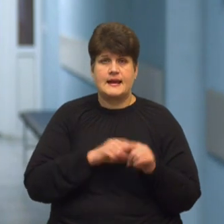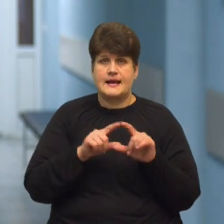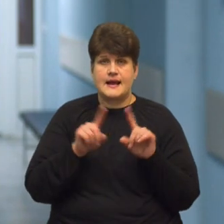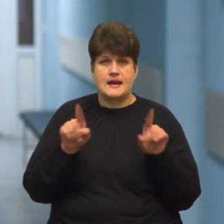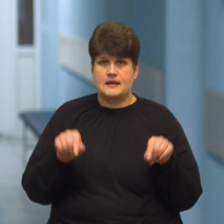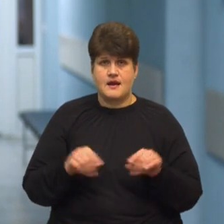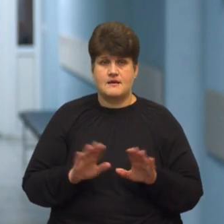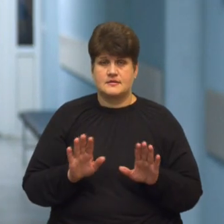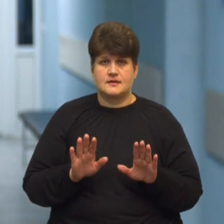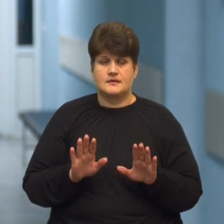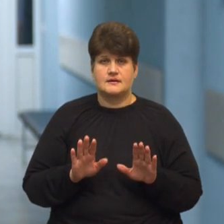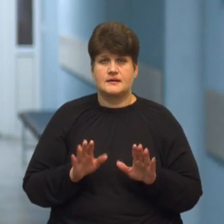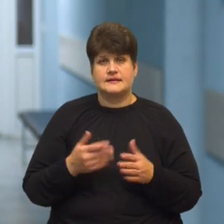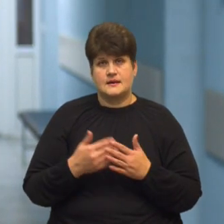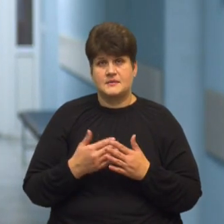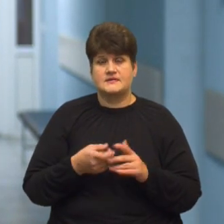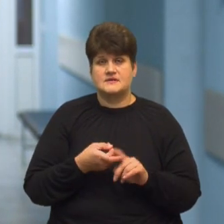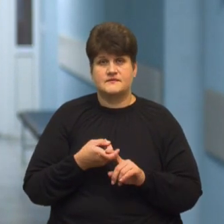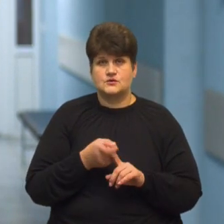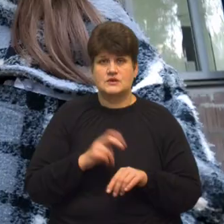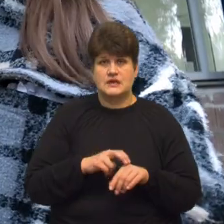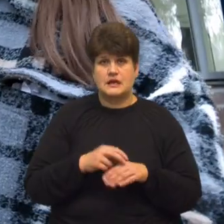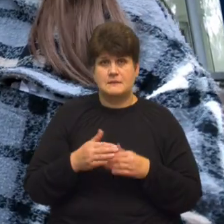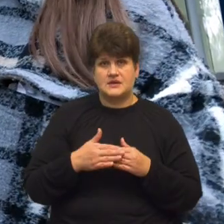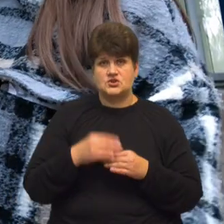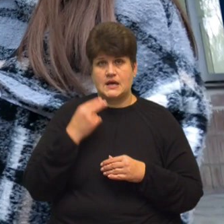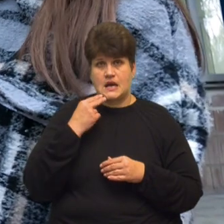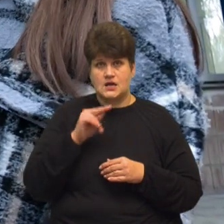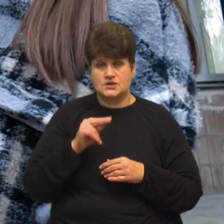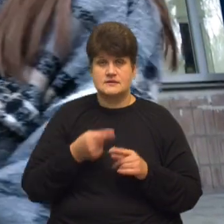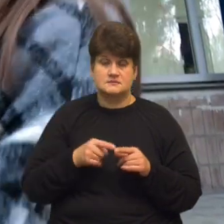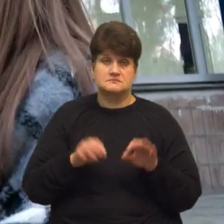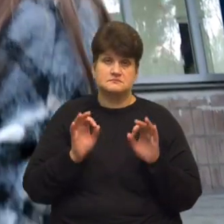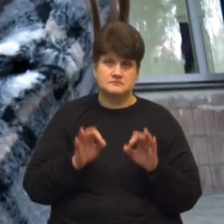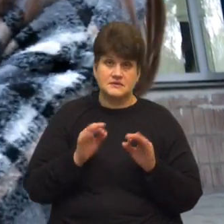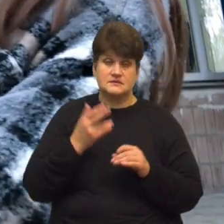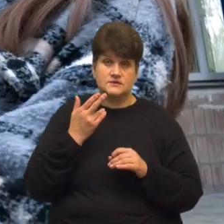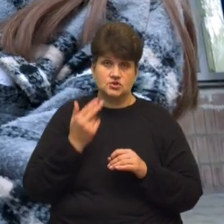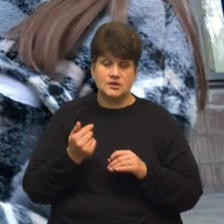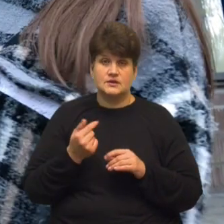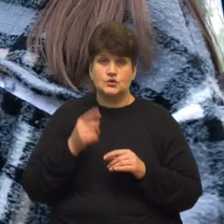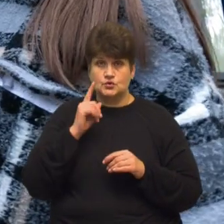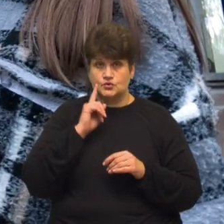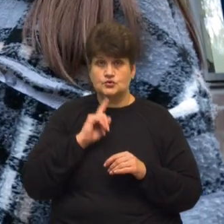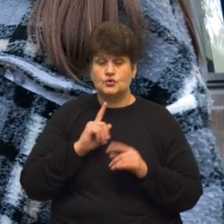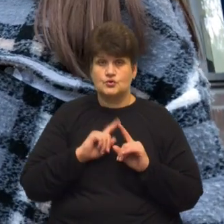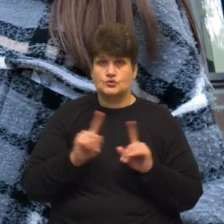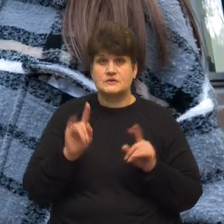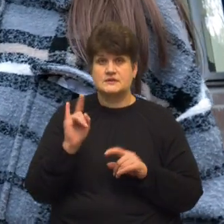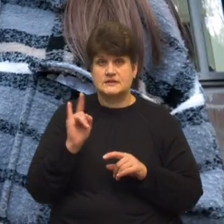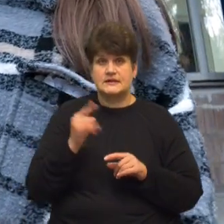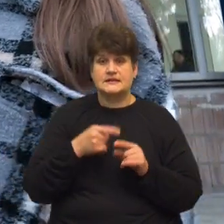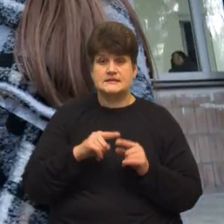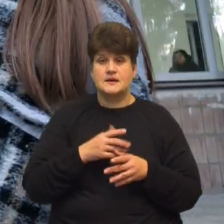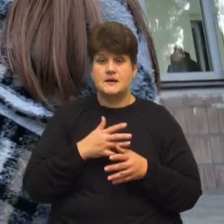напевне, зв'язок з лікарем більше, краще. Це логічно, що це зручно, особливо, з дитино, я думаю, це набагато